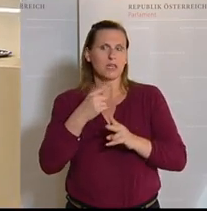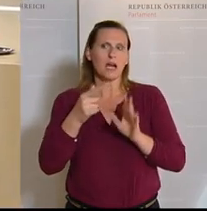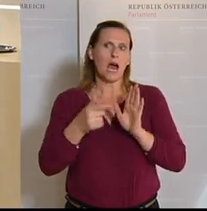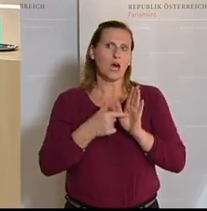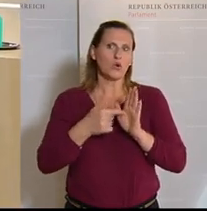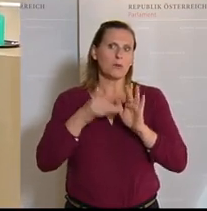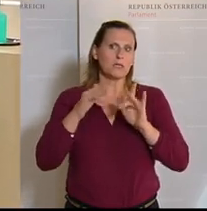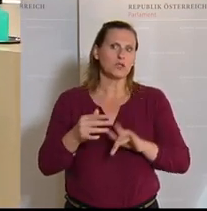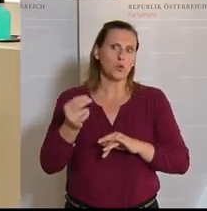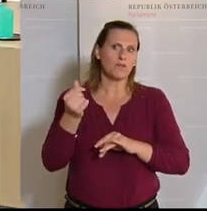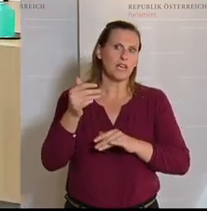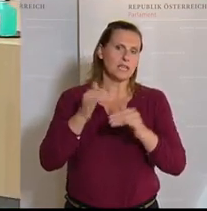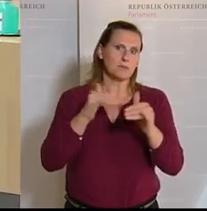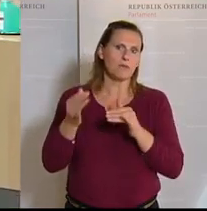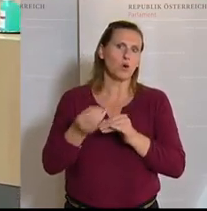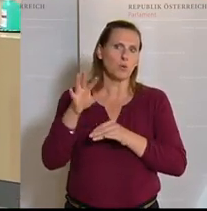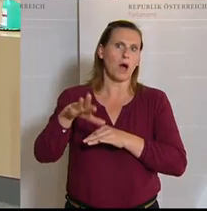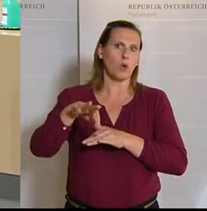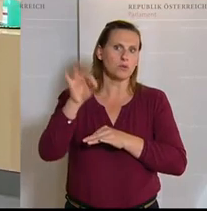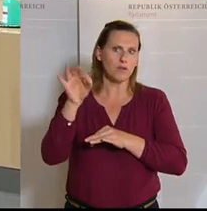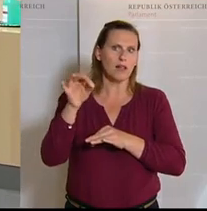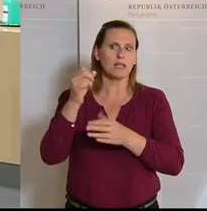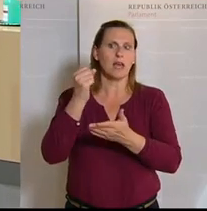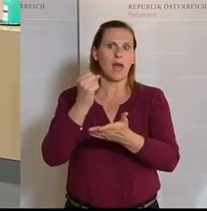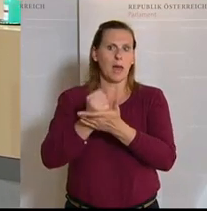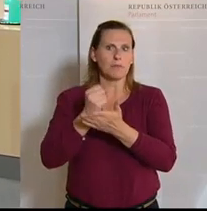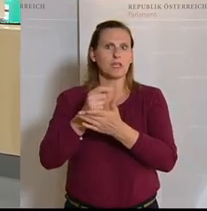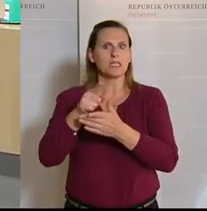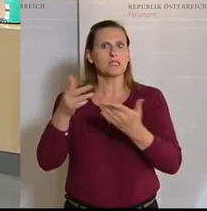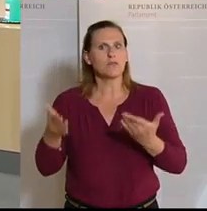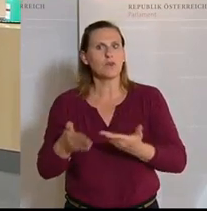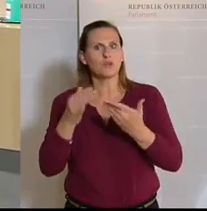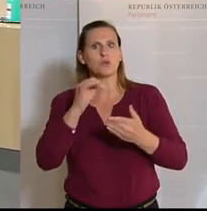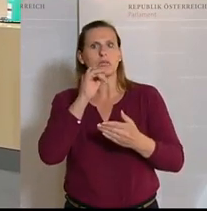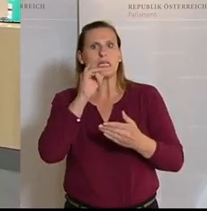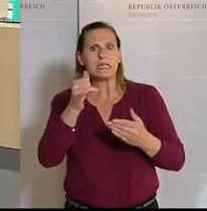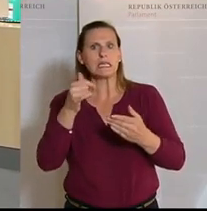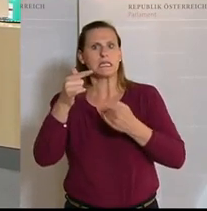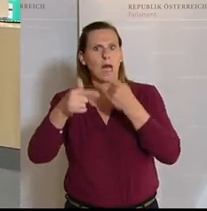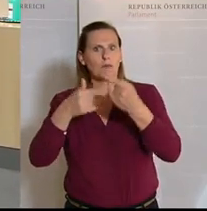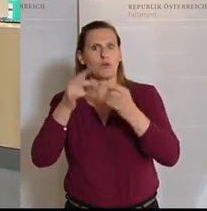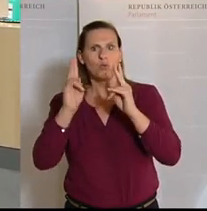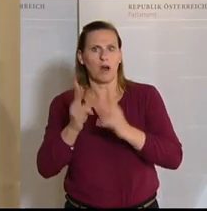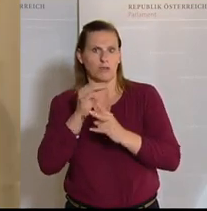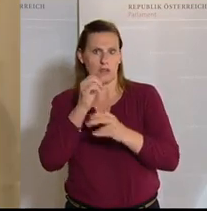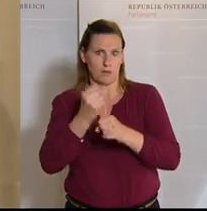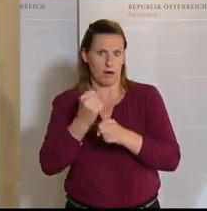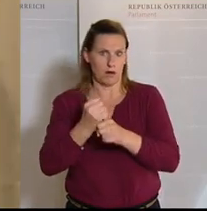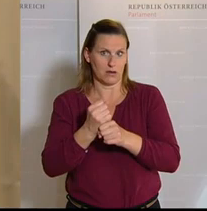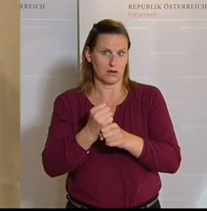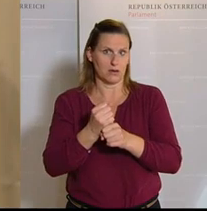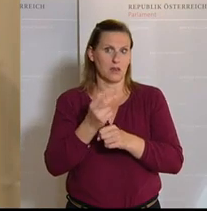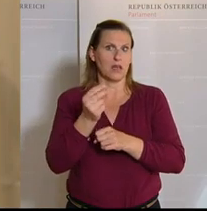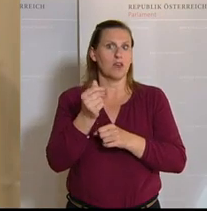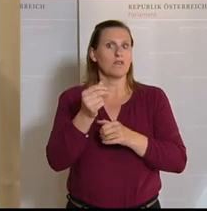Finanzministeriums war, dass die Finanzämter diese Förderungen nicht hätten abwickeln können. Der